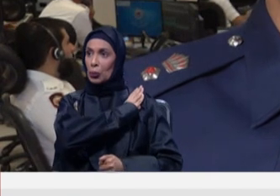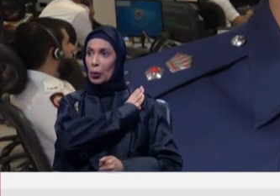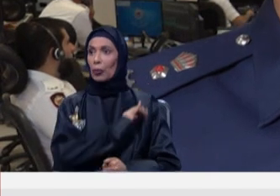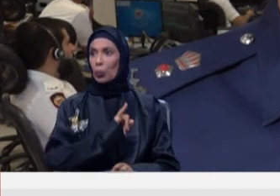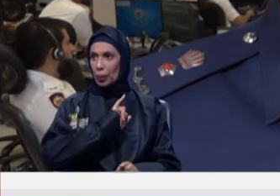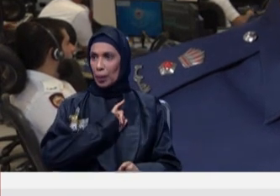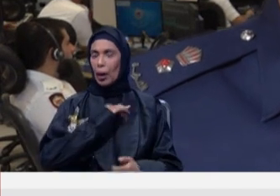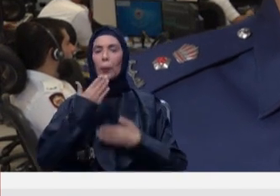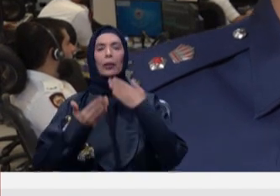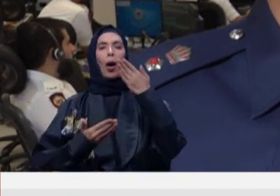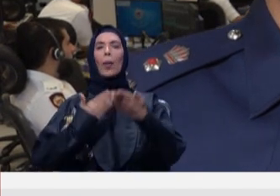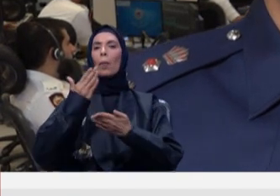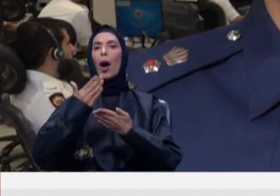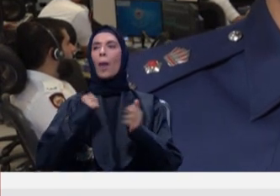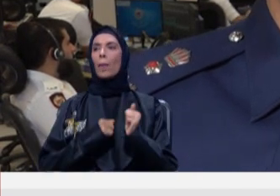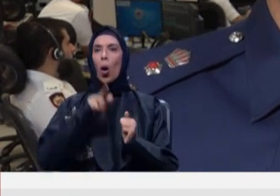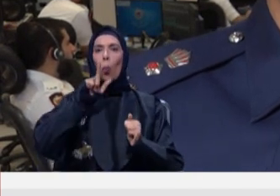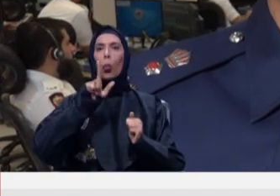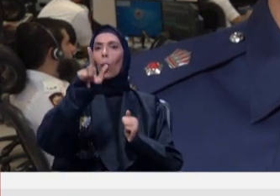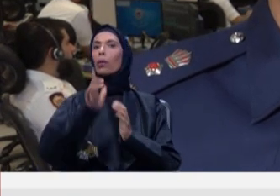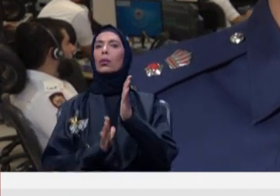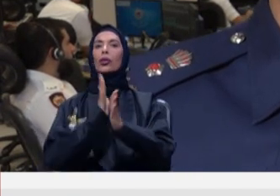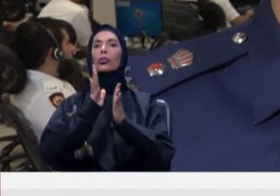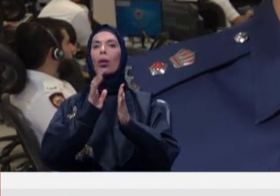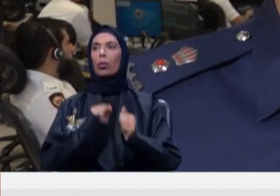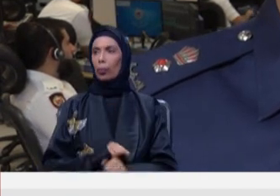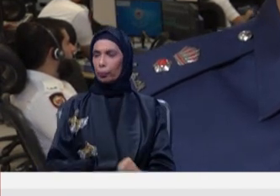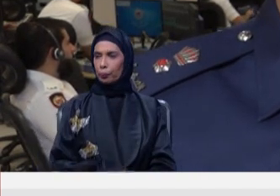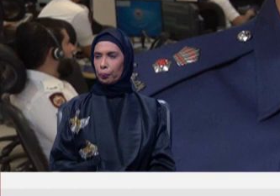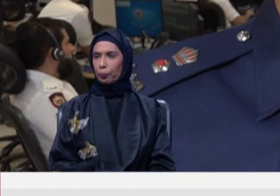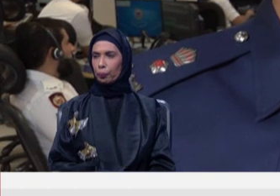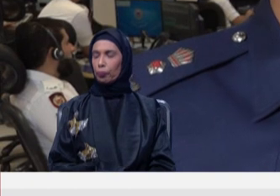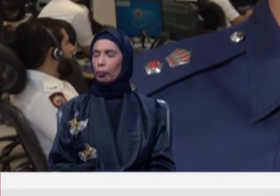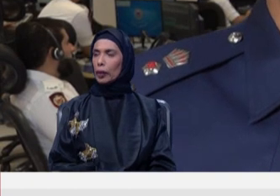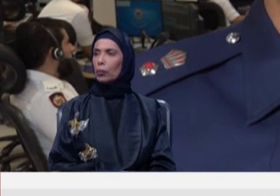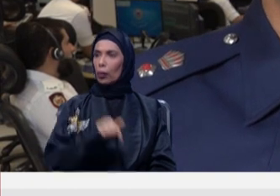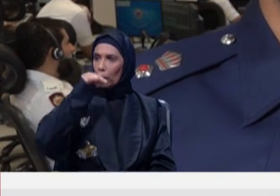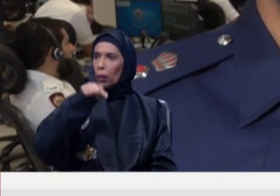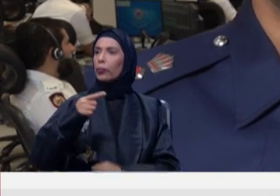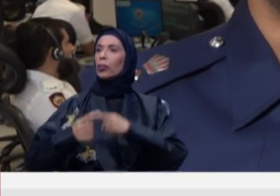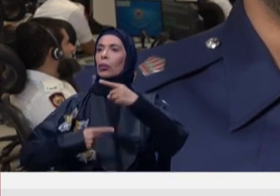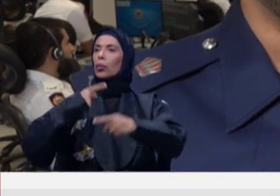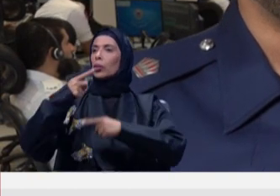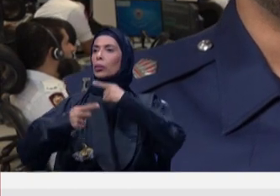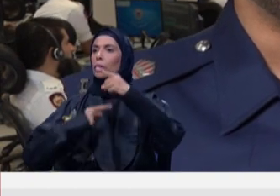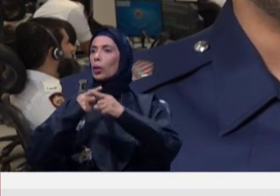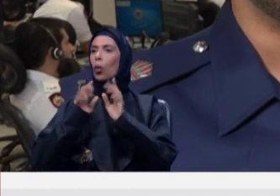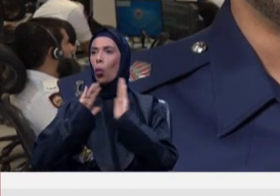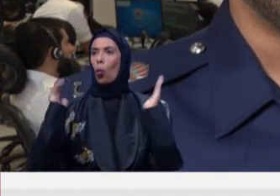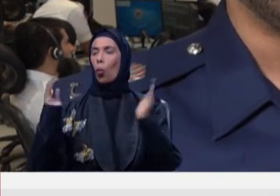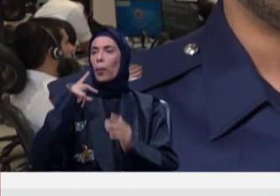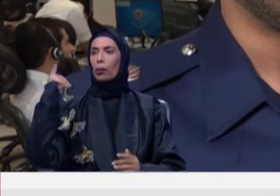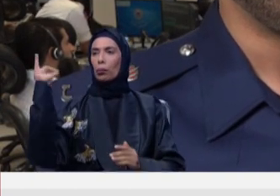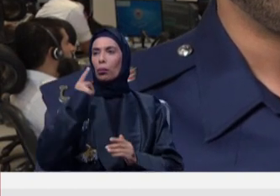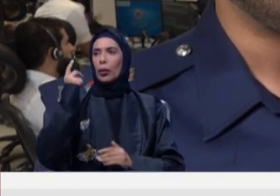للتعامل معهم بأفضل الأساليب وأفضل طرق الممكنة ودائما طبعا غرفة العملية الرئيسية في تطور